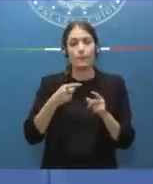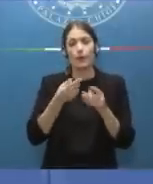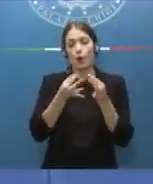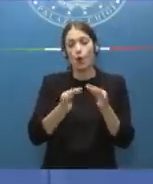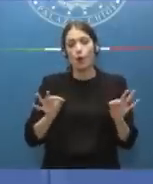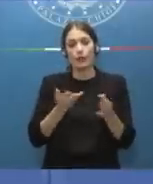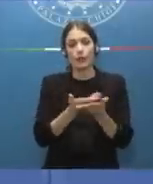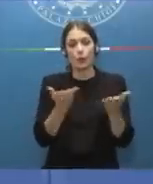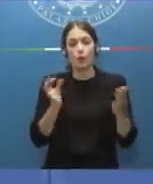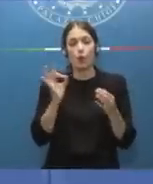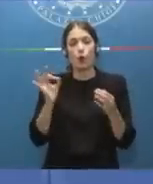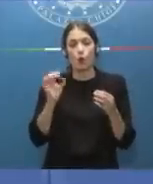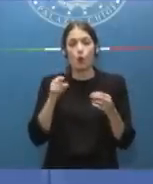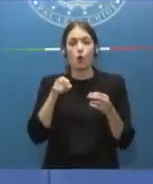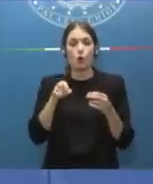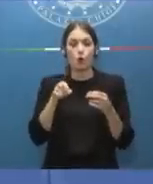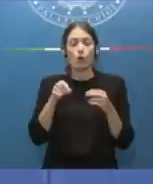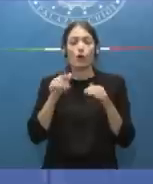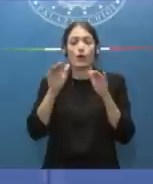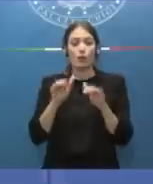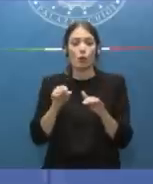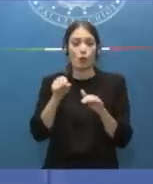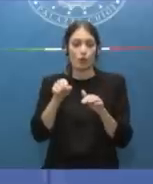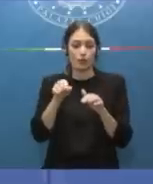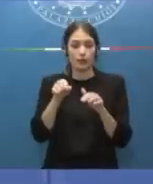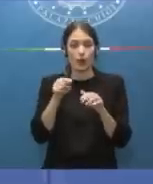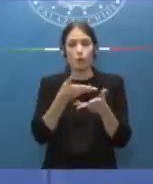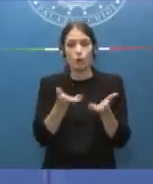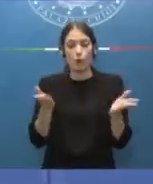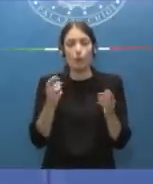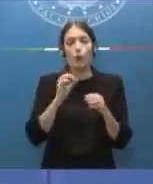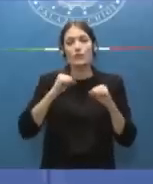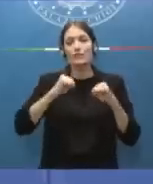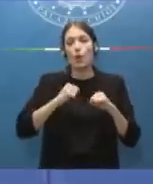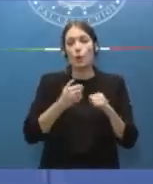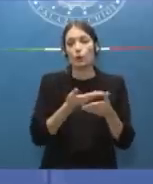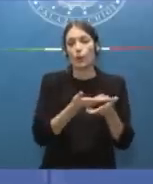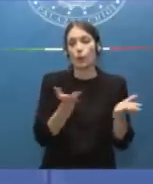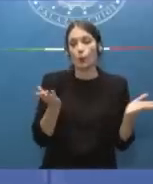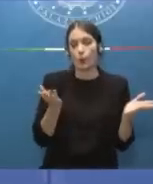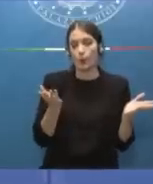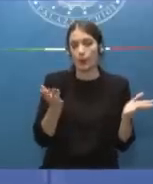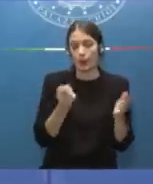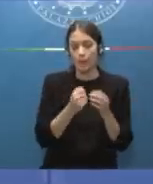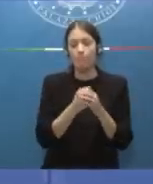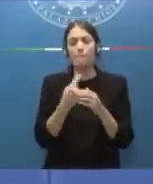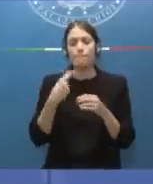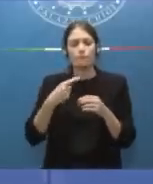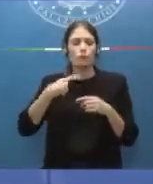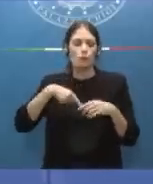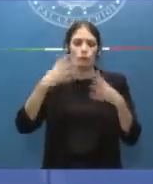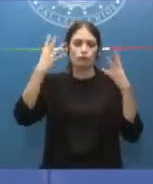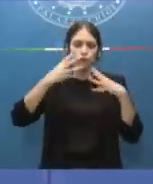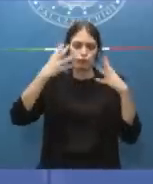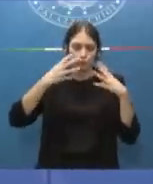l'incomunità pubblica o la salute pubblica noi inizialmente si era ragionato diciamo così di